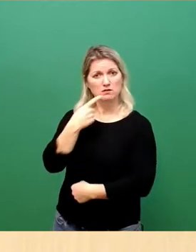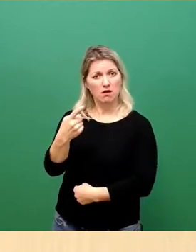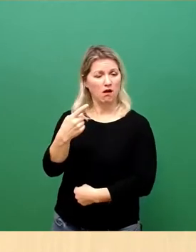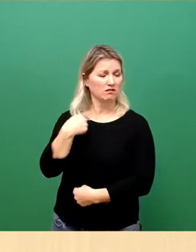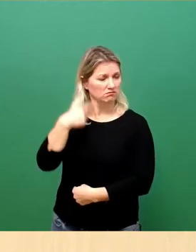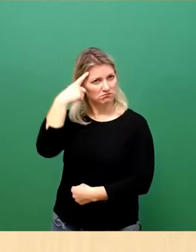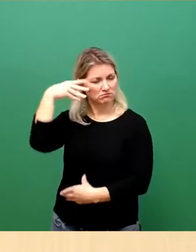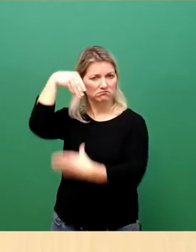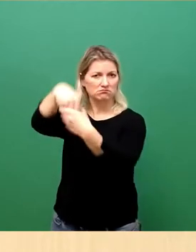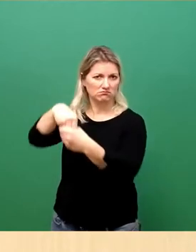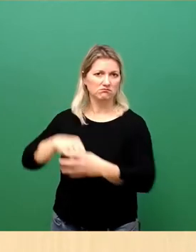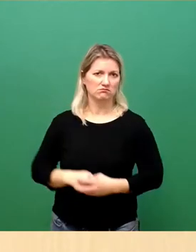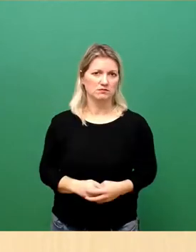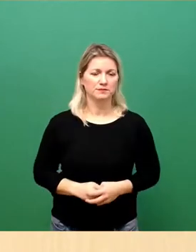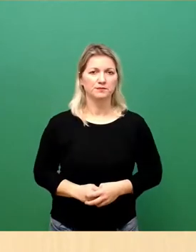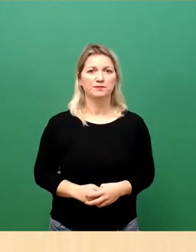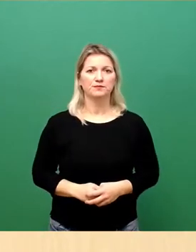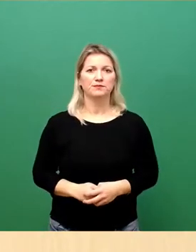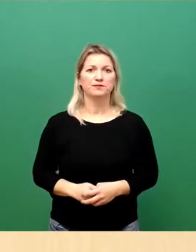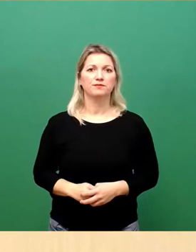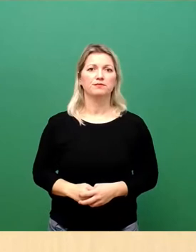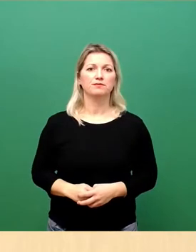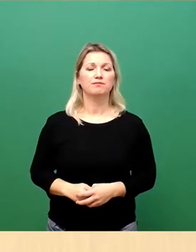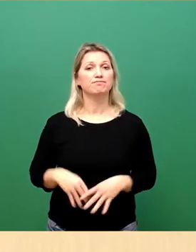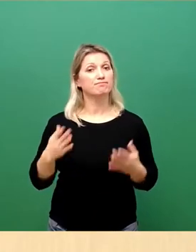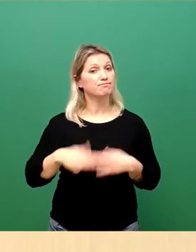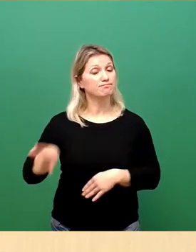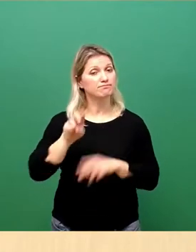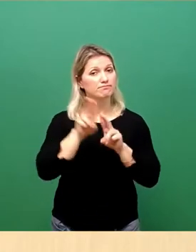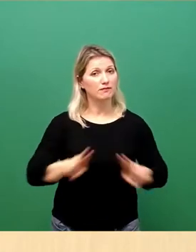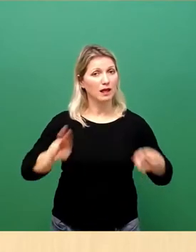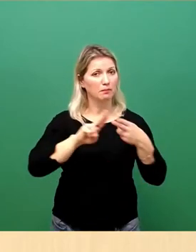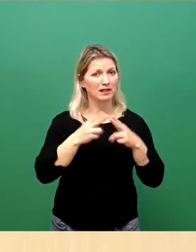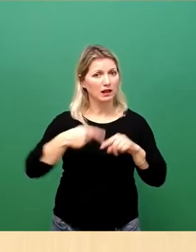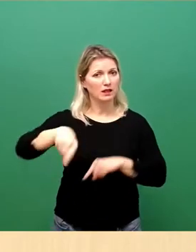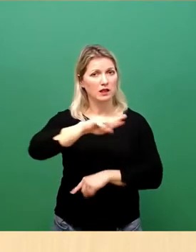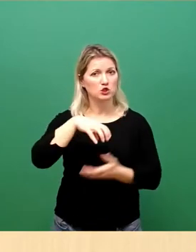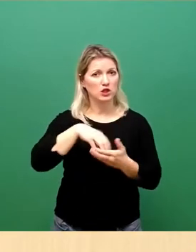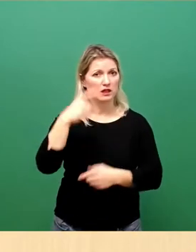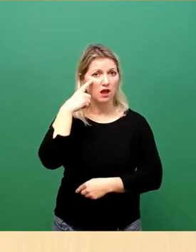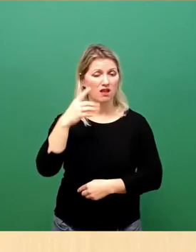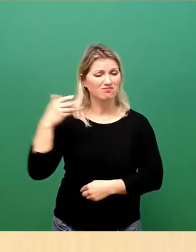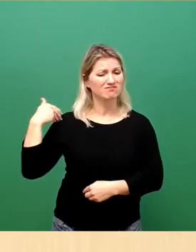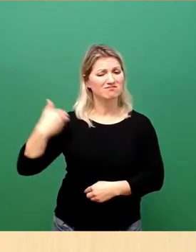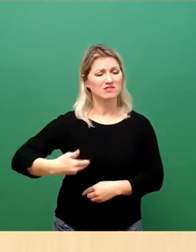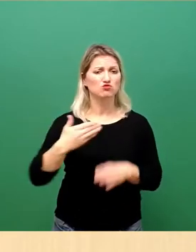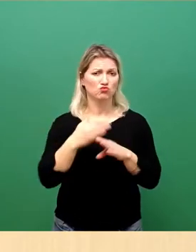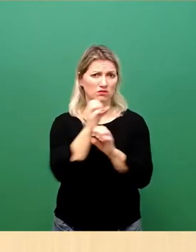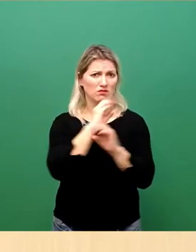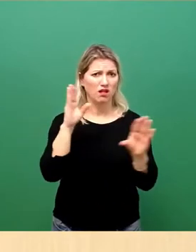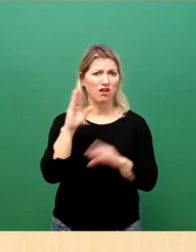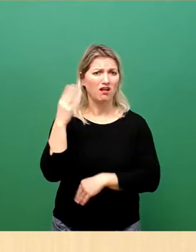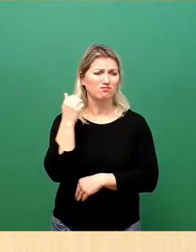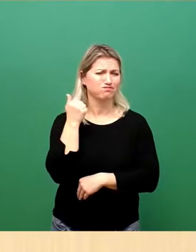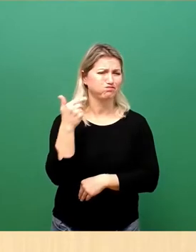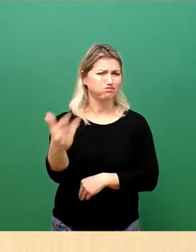Verehrte Mitglieder des Stadtrates, nachdem deutlich wurde, dass sich Hunderttausende Ukrainerinnen und Ukrainer auf der Flucht